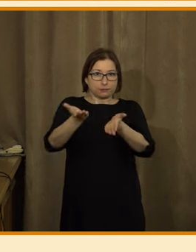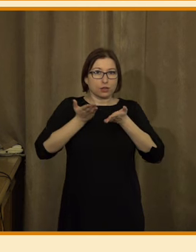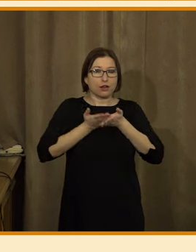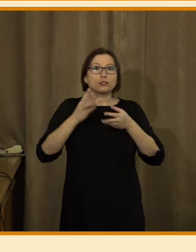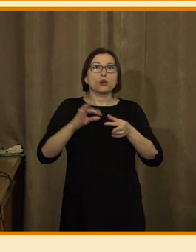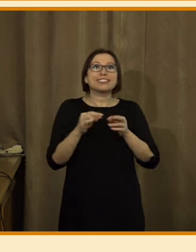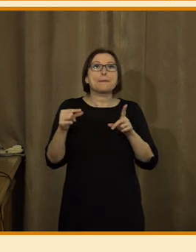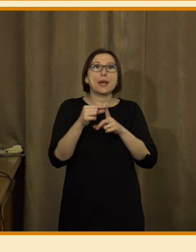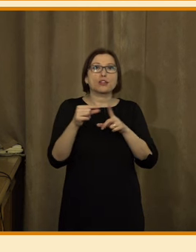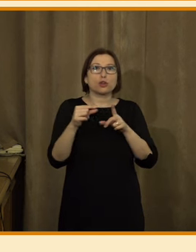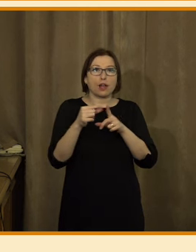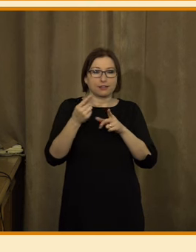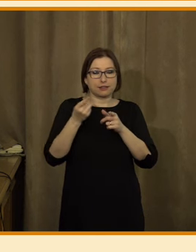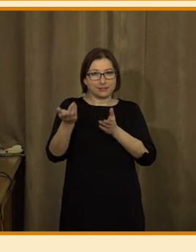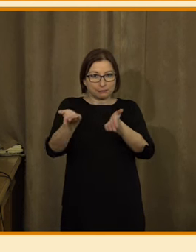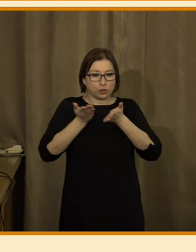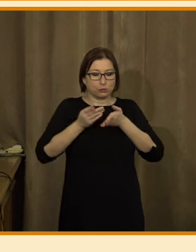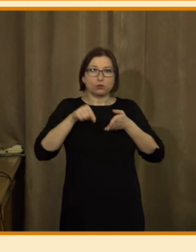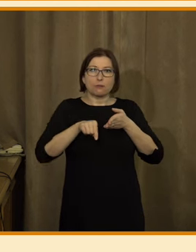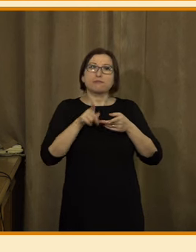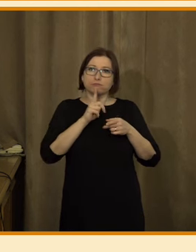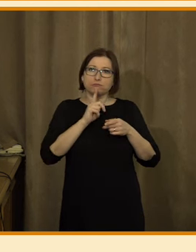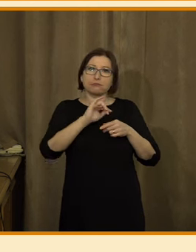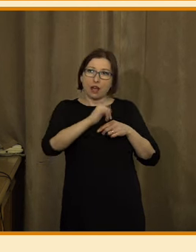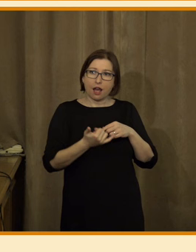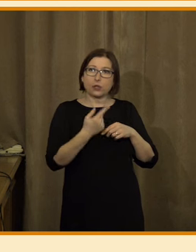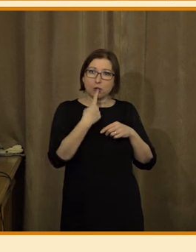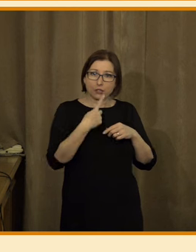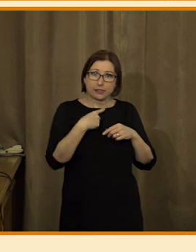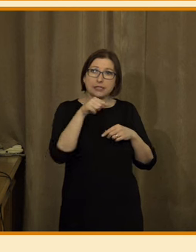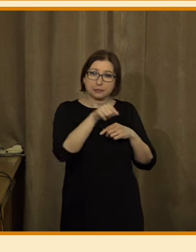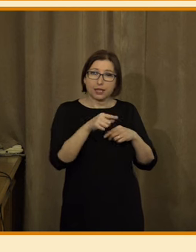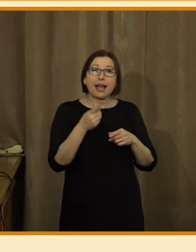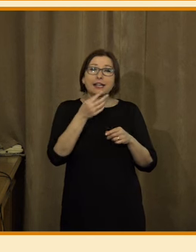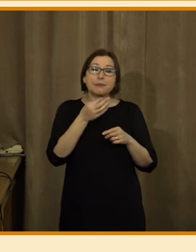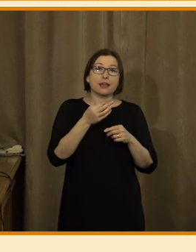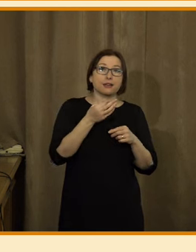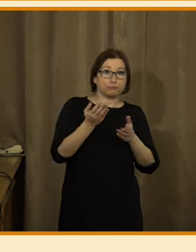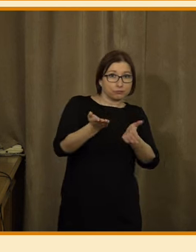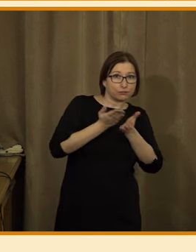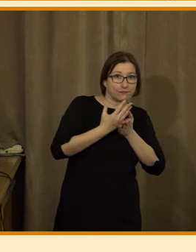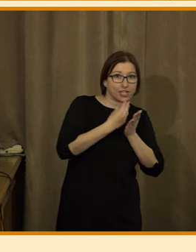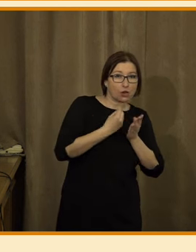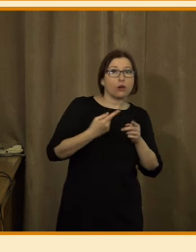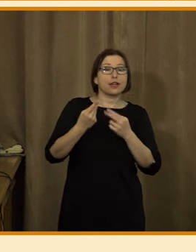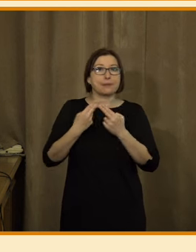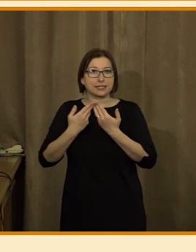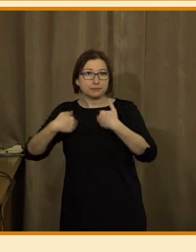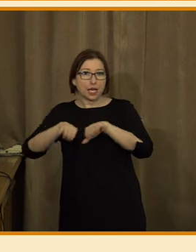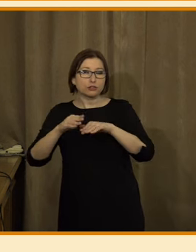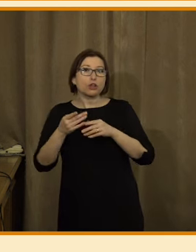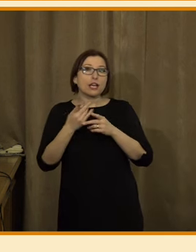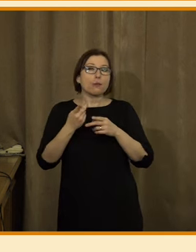fenoménu personalizace, poměrně ambivalentní vztah. Když se podíváme na přínos versus bezpečnost, tak algoritmy na míru